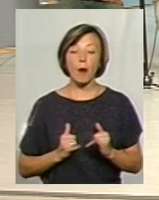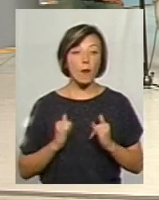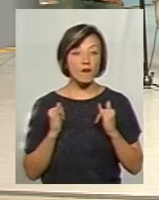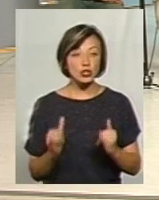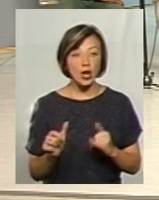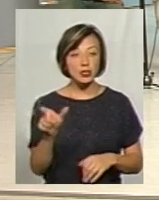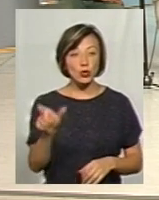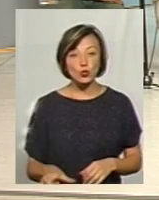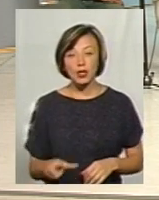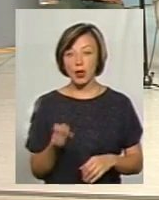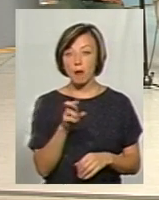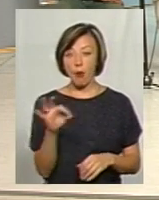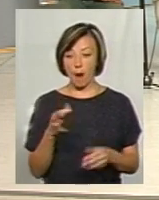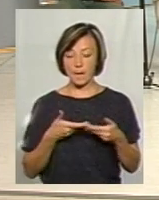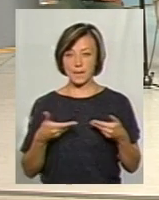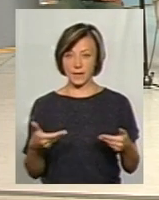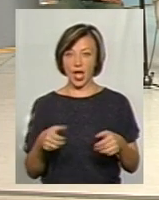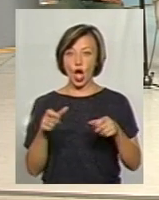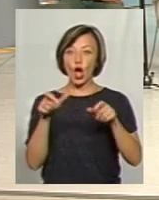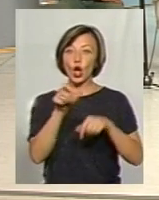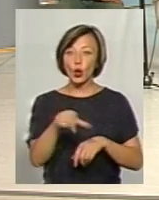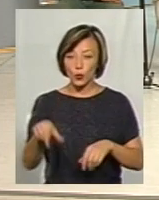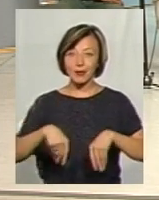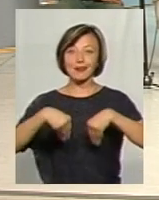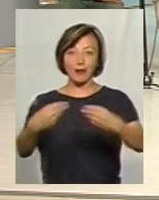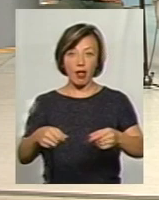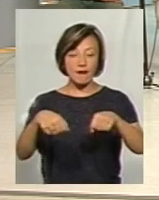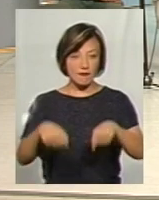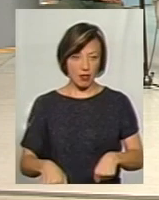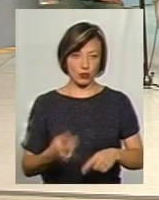людину. Бо ми люди дали владі владу.